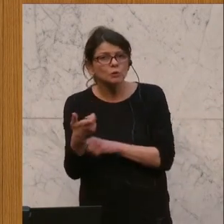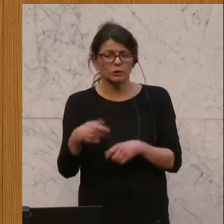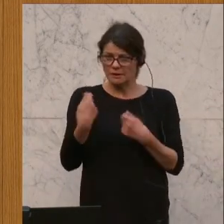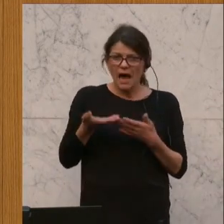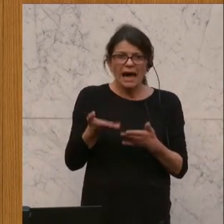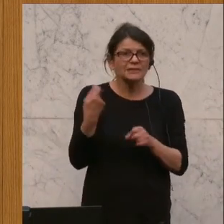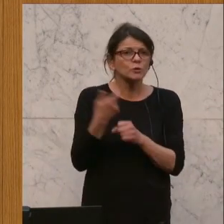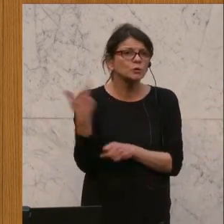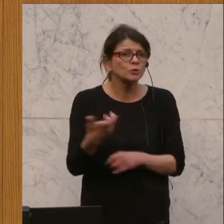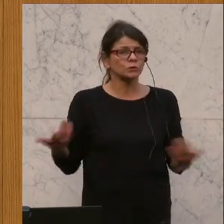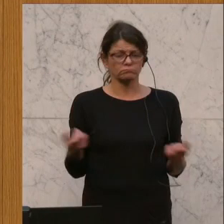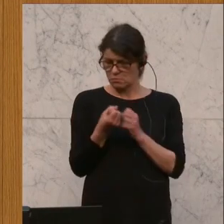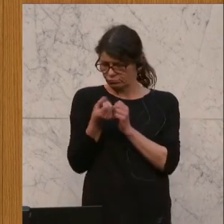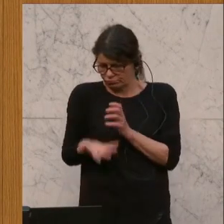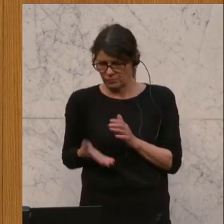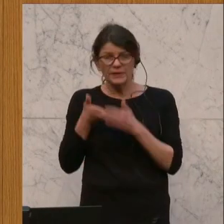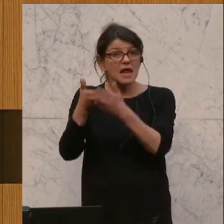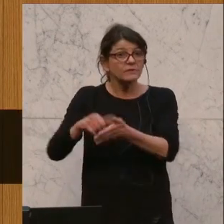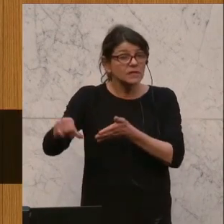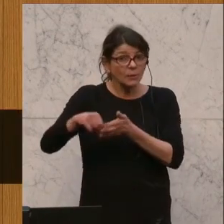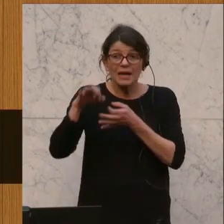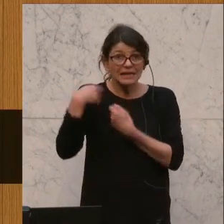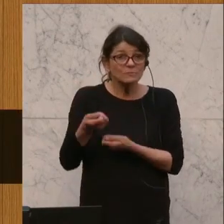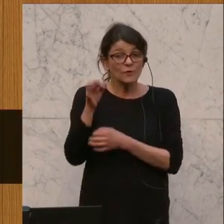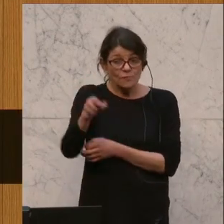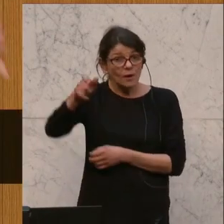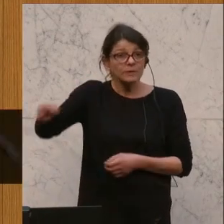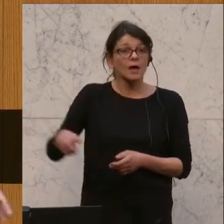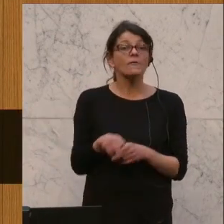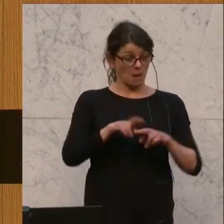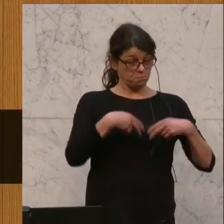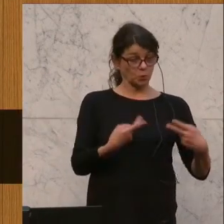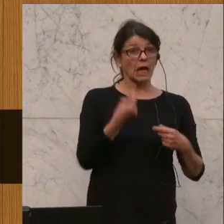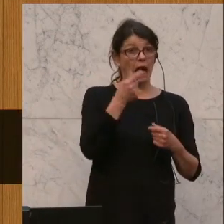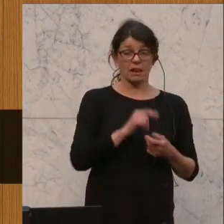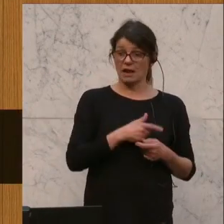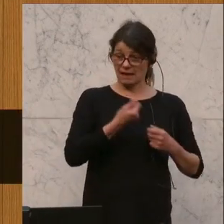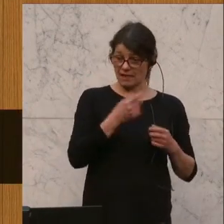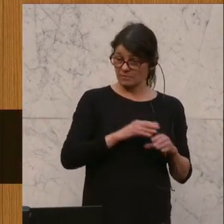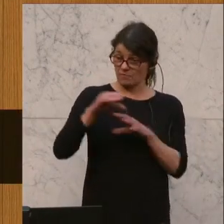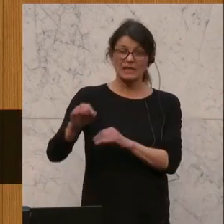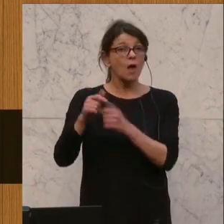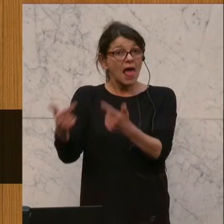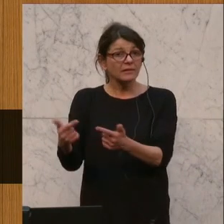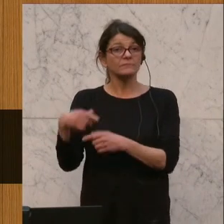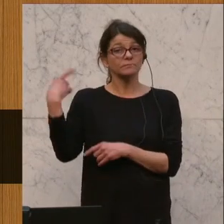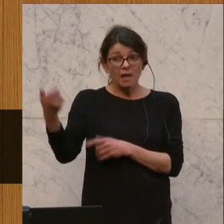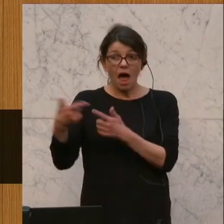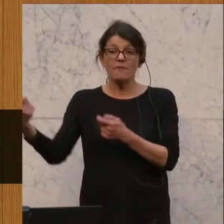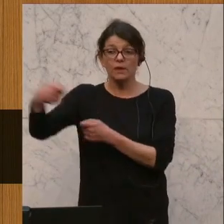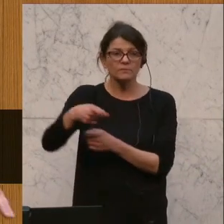Heizkostenzuschüsse, alle möglichen Hilfszahlungen, für die auch der Bund den Ländern Geld überweist, die in Notlagen